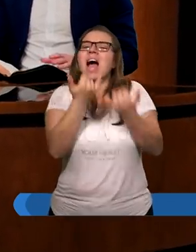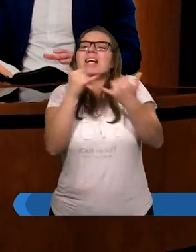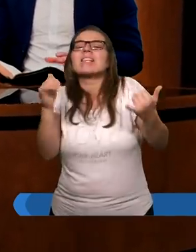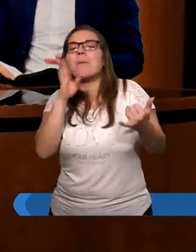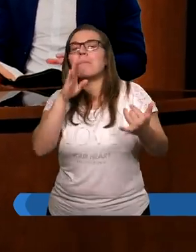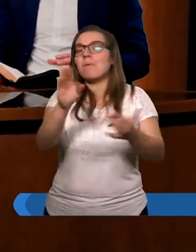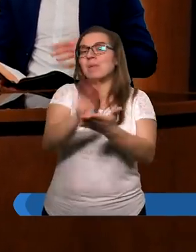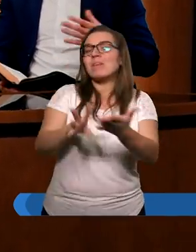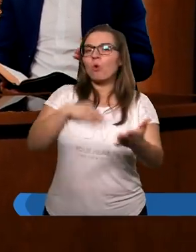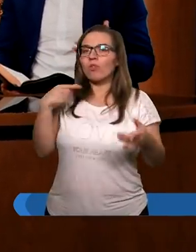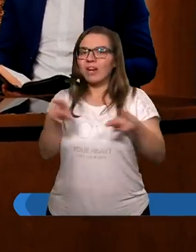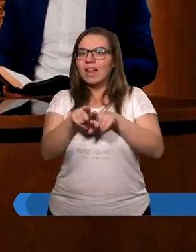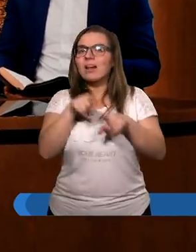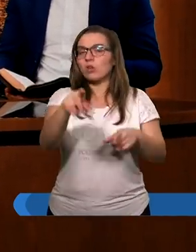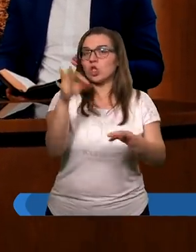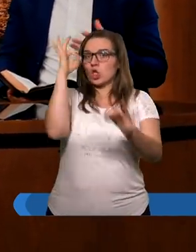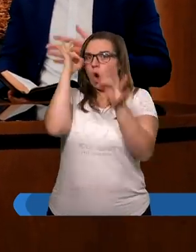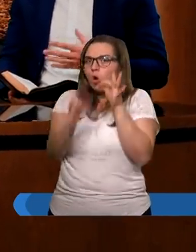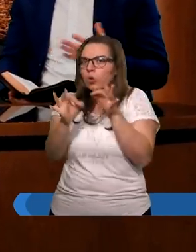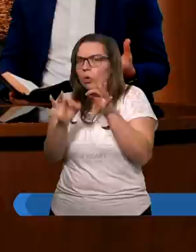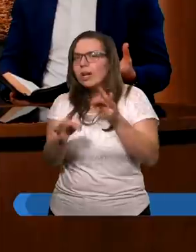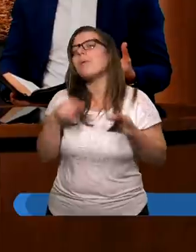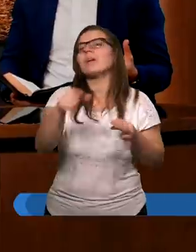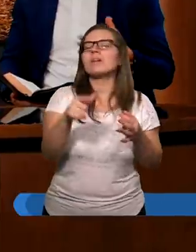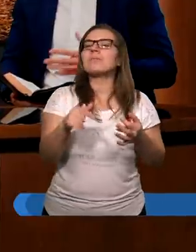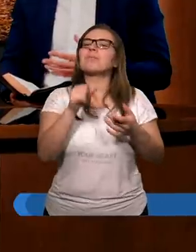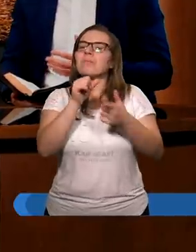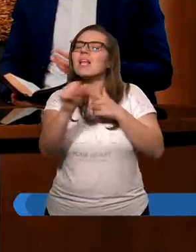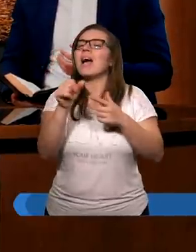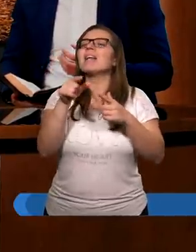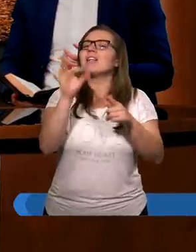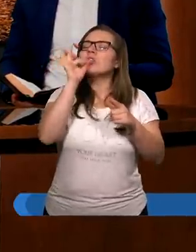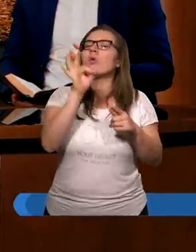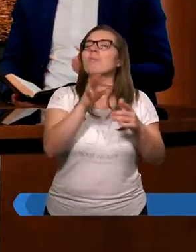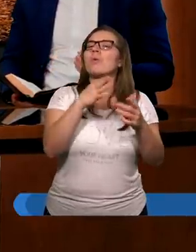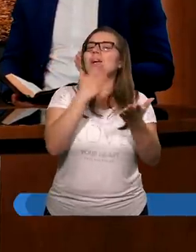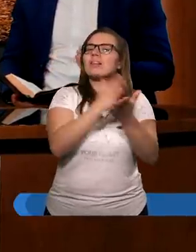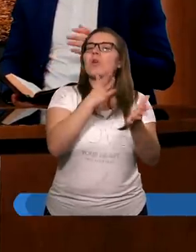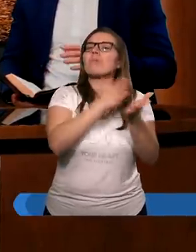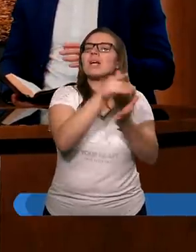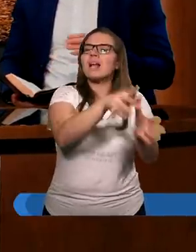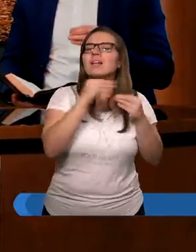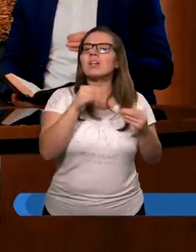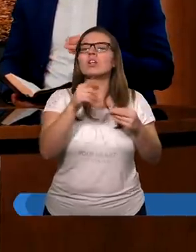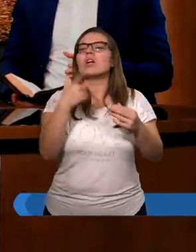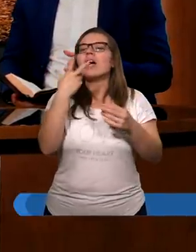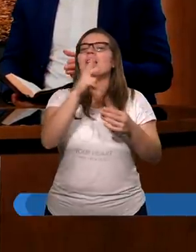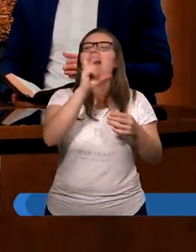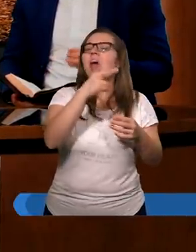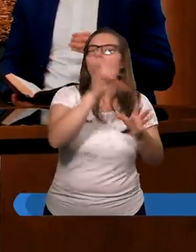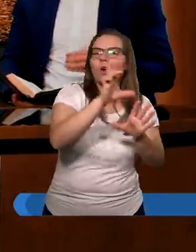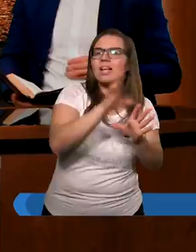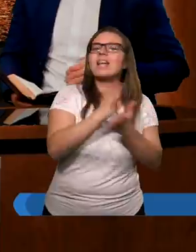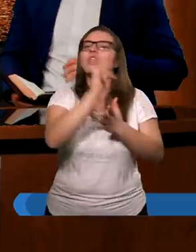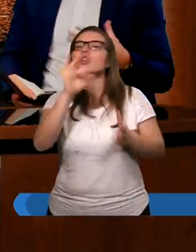jak w Biblii jest napisane, że ktoś był doskonały, między innymi Noe czy Henoch, przepraszam, nie Henoch, tylko Job,